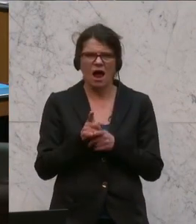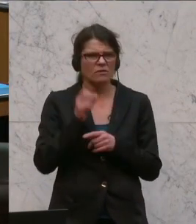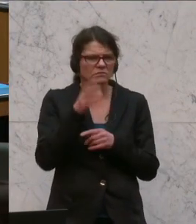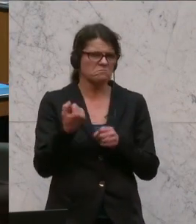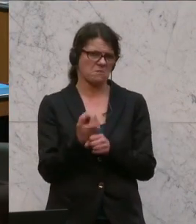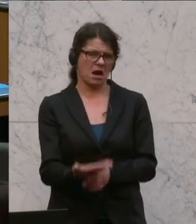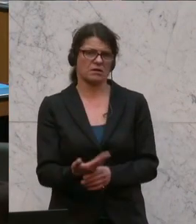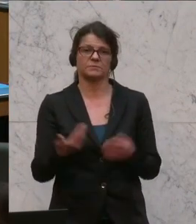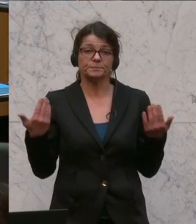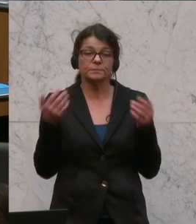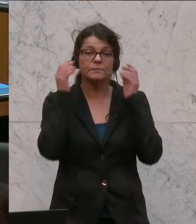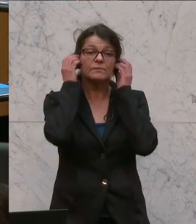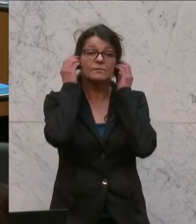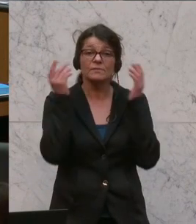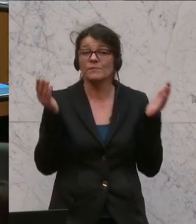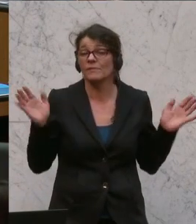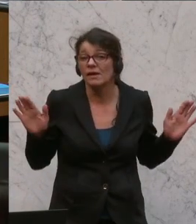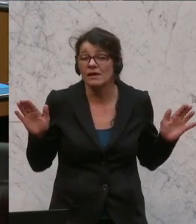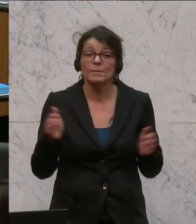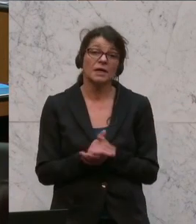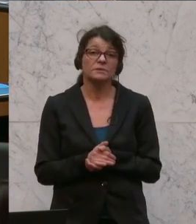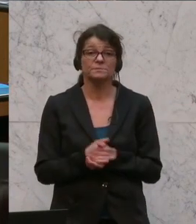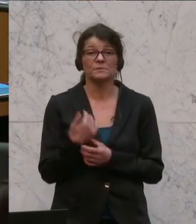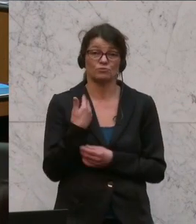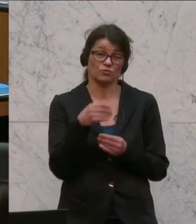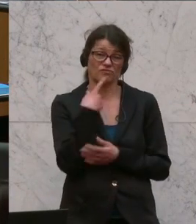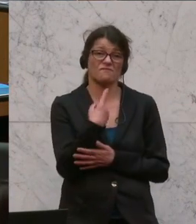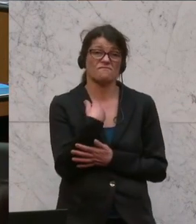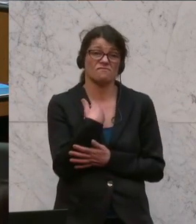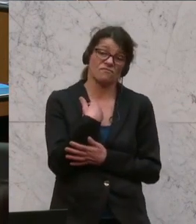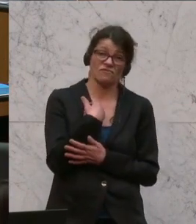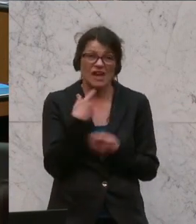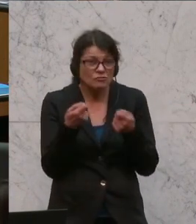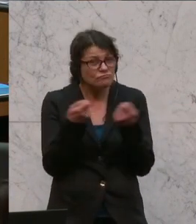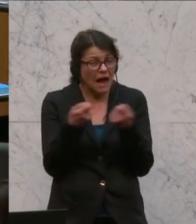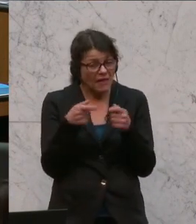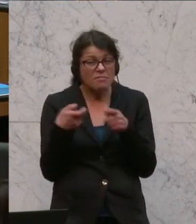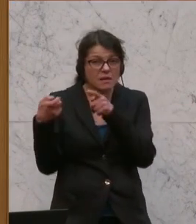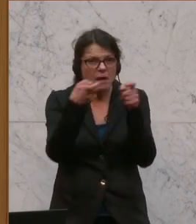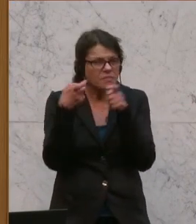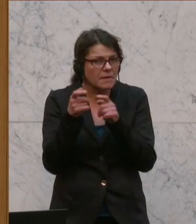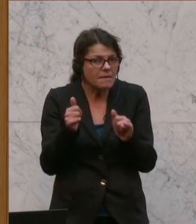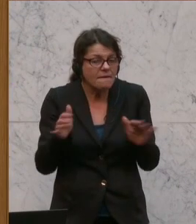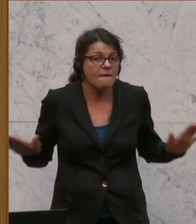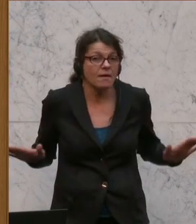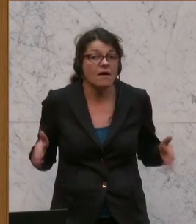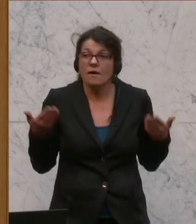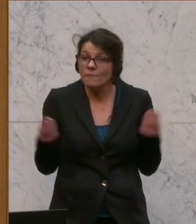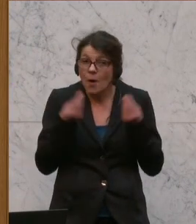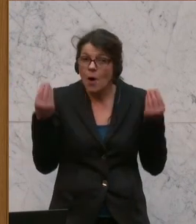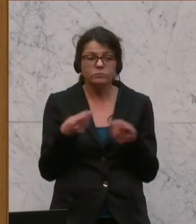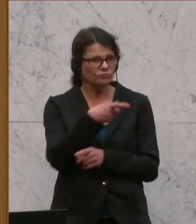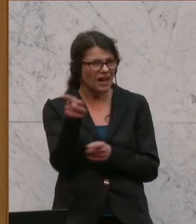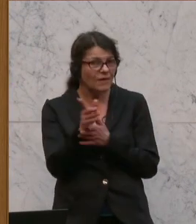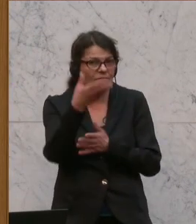aufstellt. Und man muss ja sagen, es ist ja durchaus spannend, diese Debatten ja auch zu führen, weil offensichtlich hat man ja auch